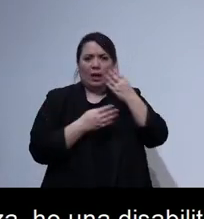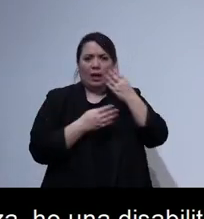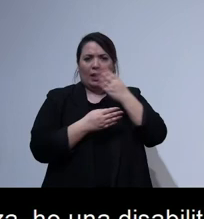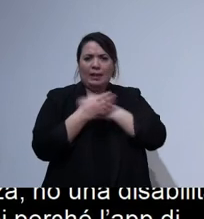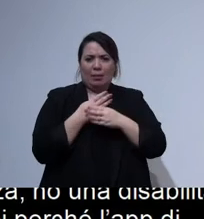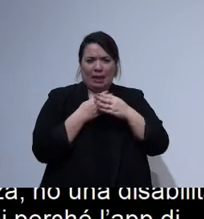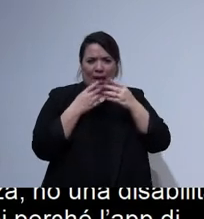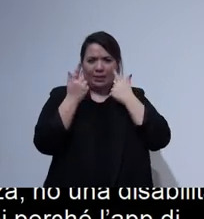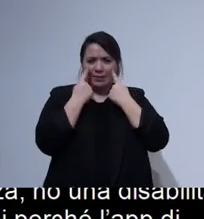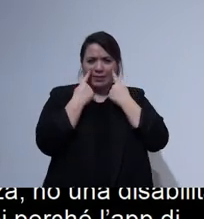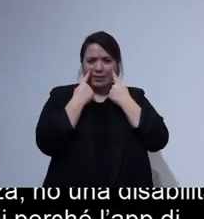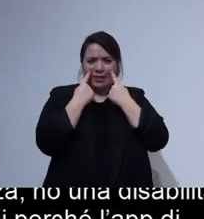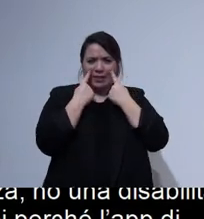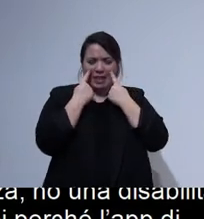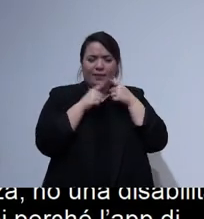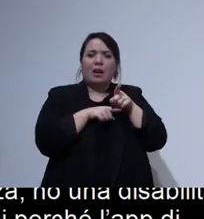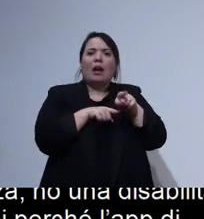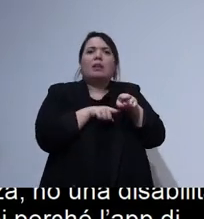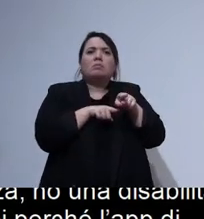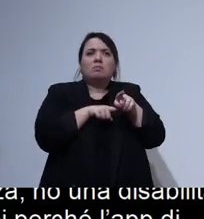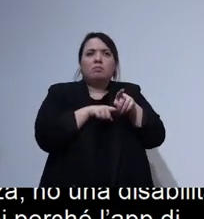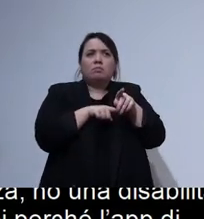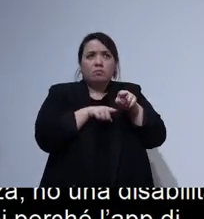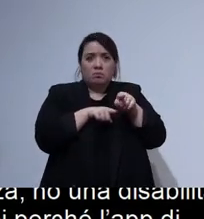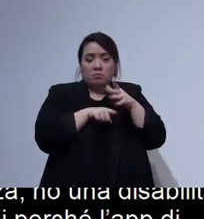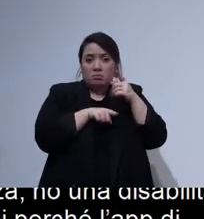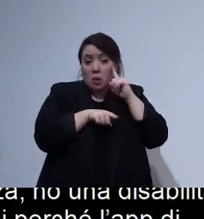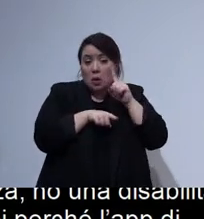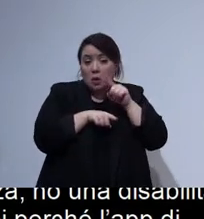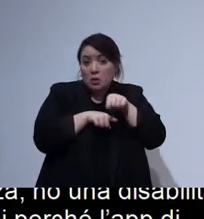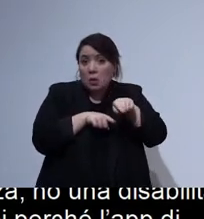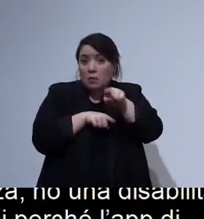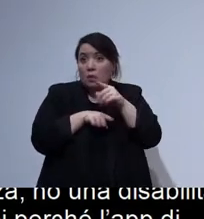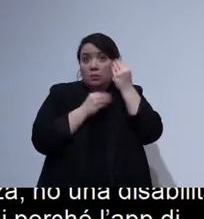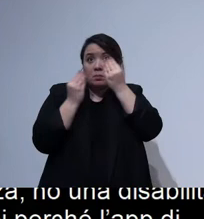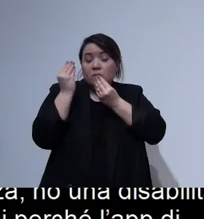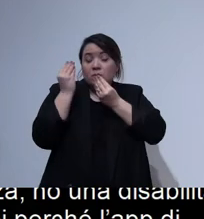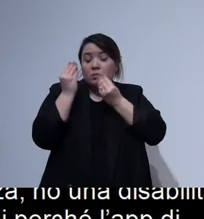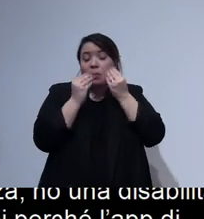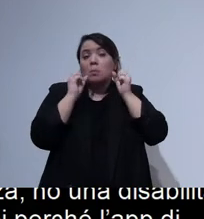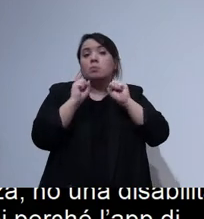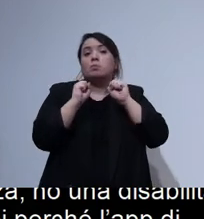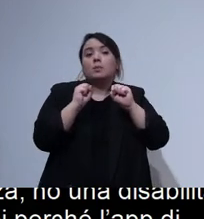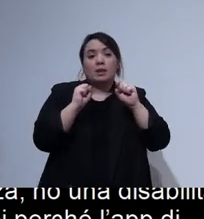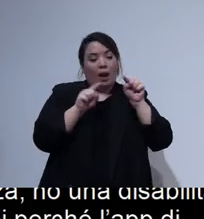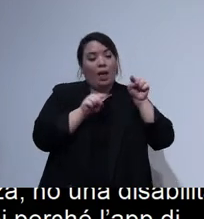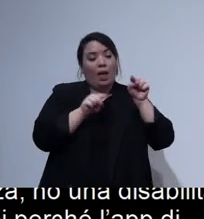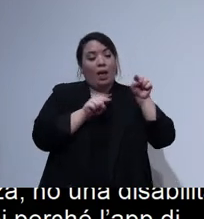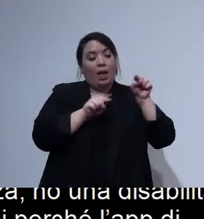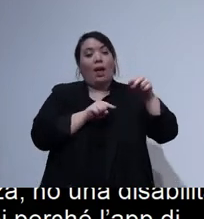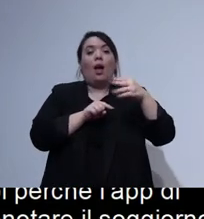visive avete mai ragionato sul fatto di magari mettere la possibilità da parte dell'host di